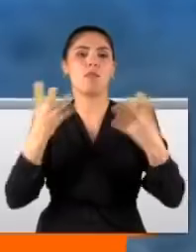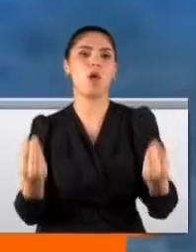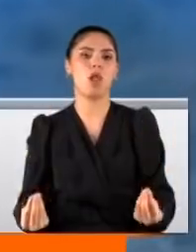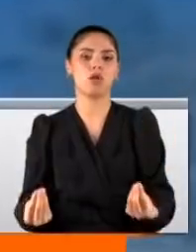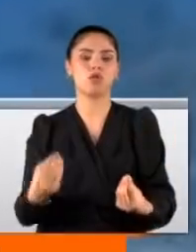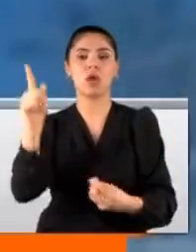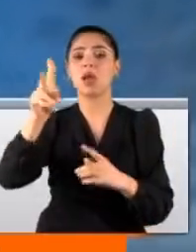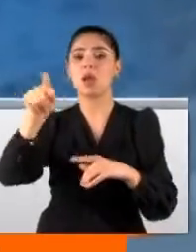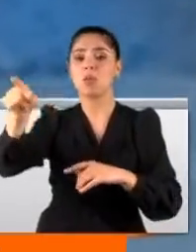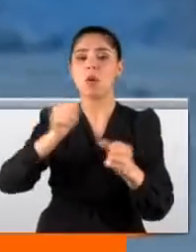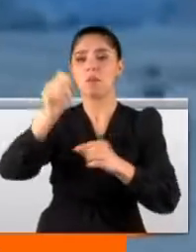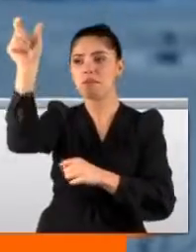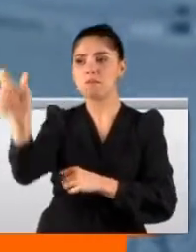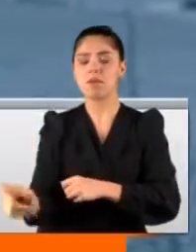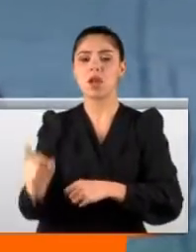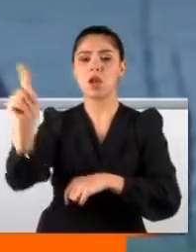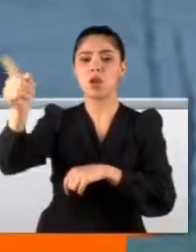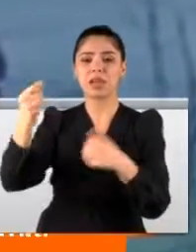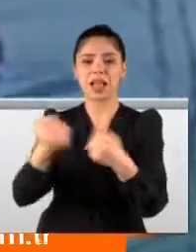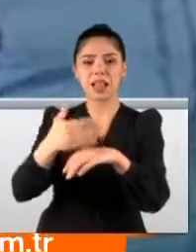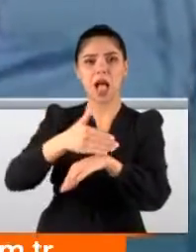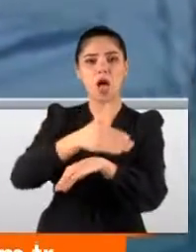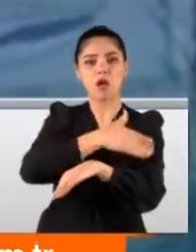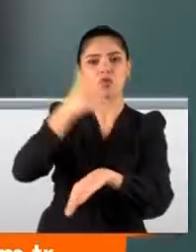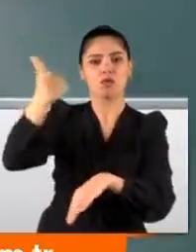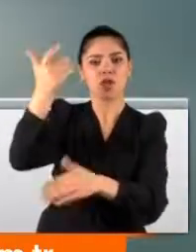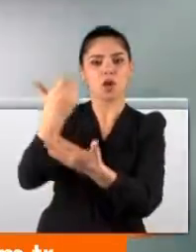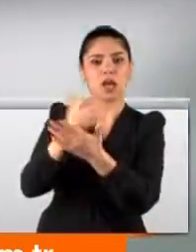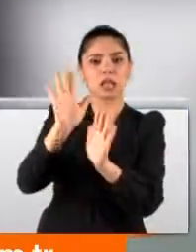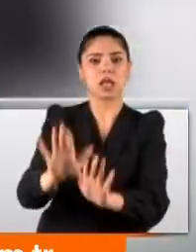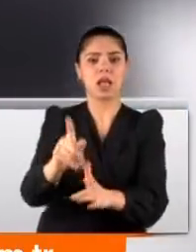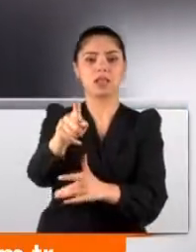motemeli. Pilottan geriye kazadan saniyeler önce çekilen görüntüler kaldı.